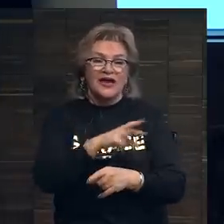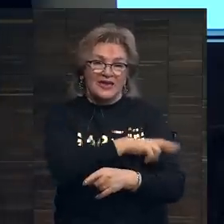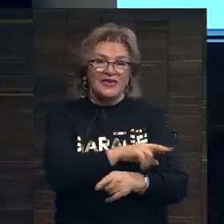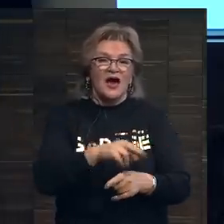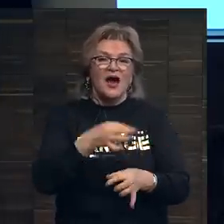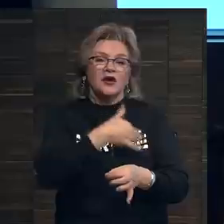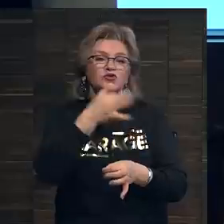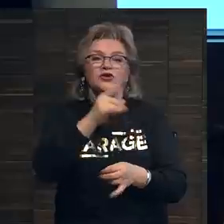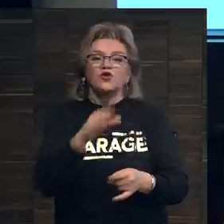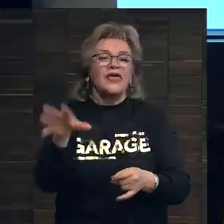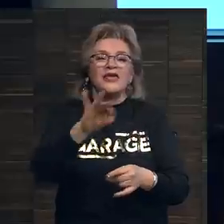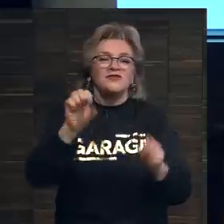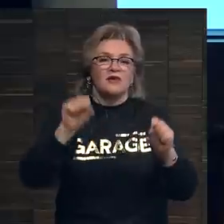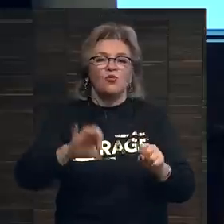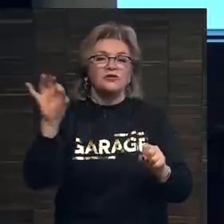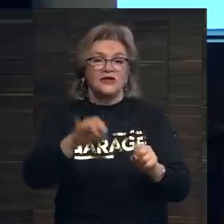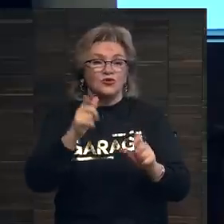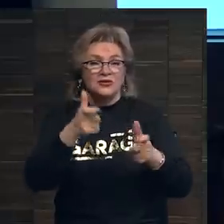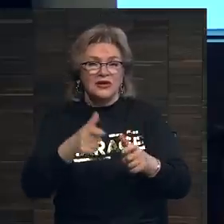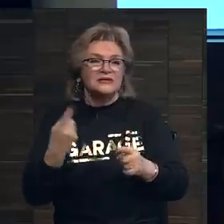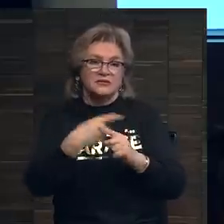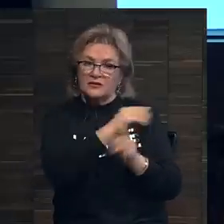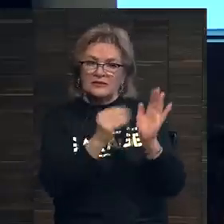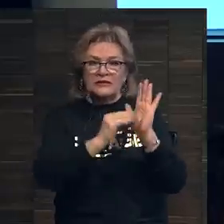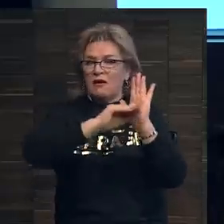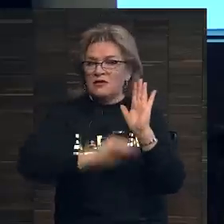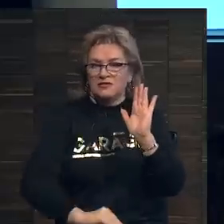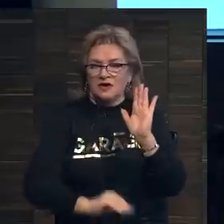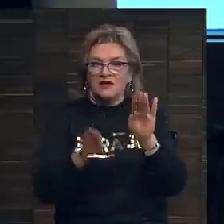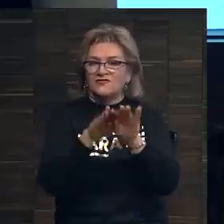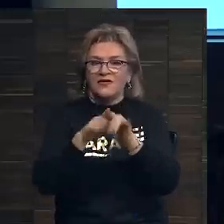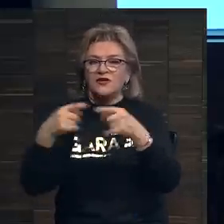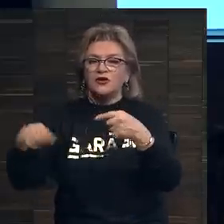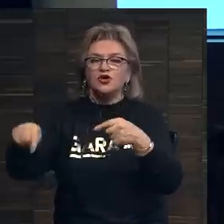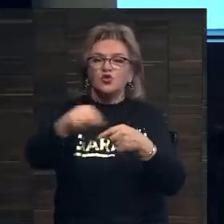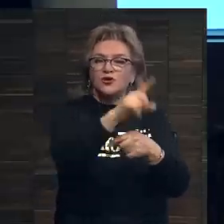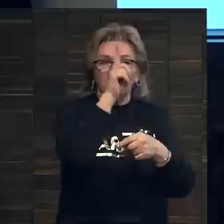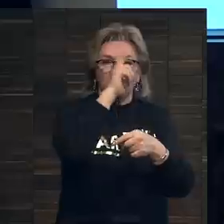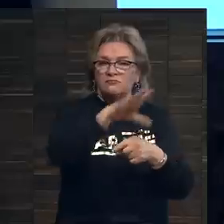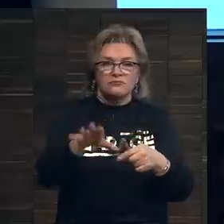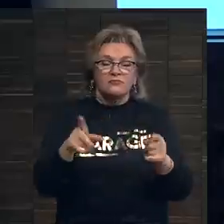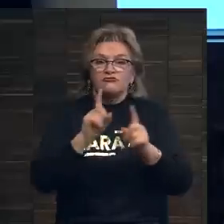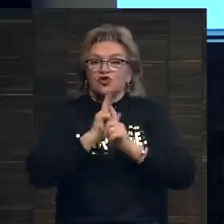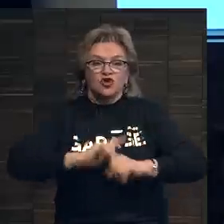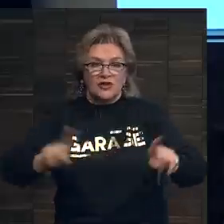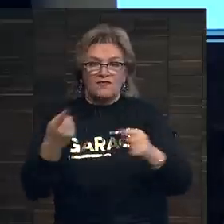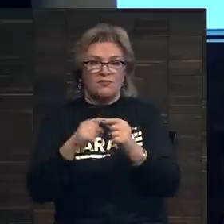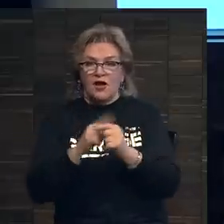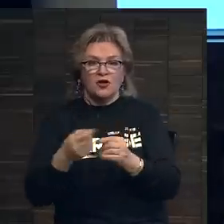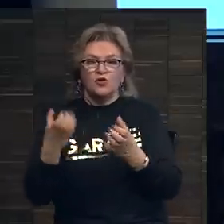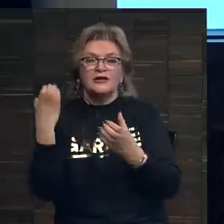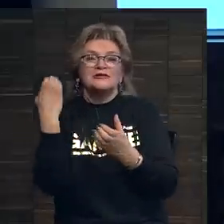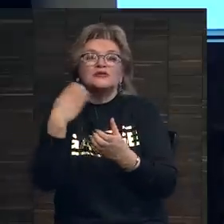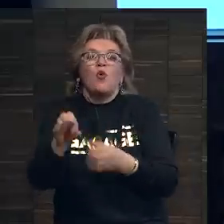думаю, что не все здесь могут сразу согласиться, но это низкая цена по сравнению с многими другими знаменитыми шедеврами, которые собирают